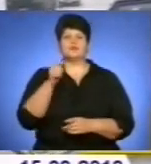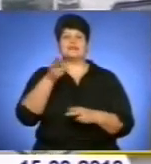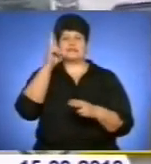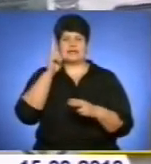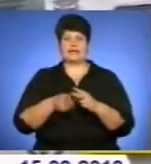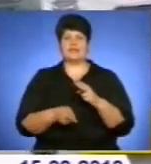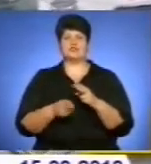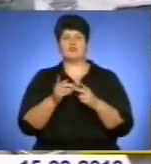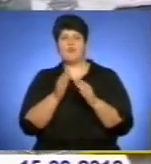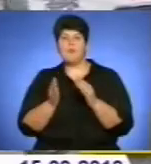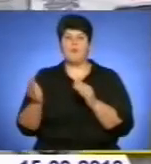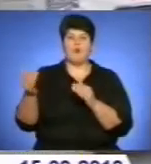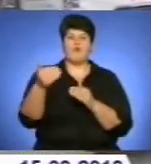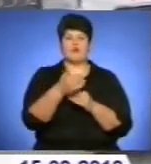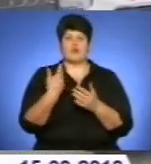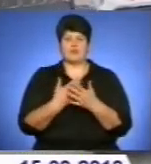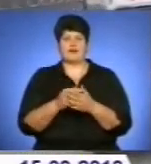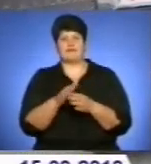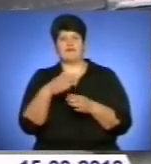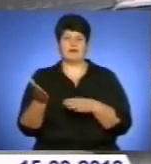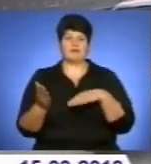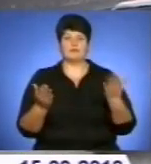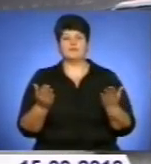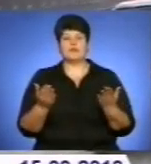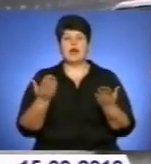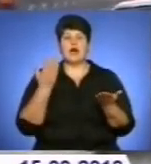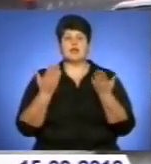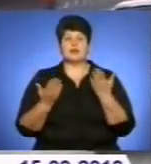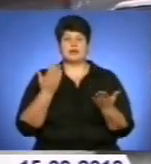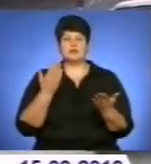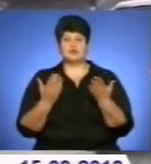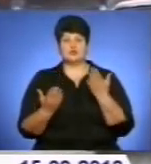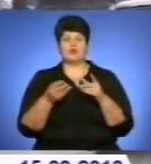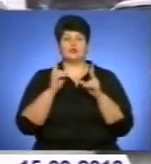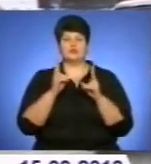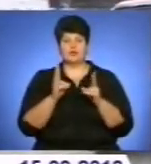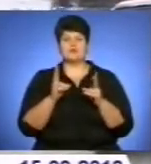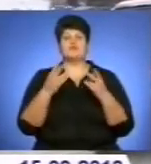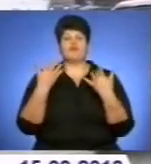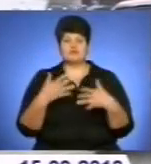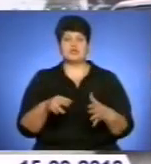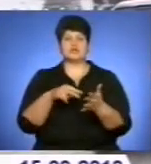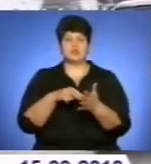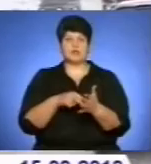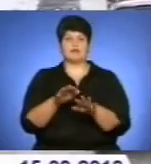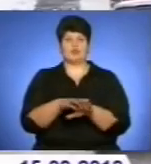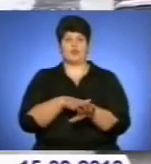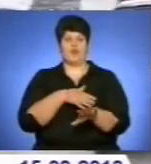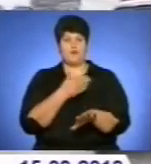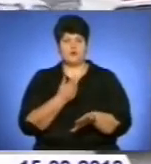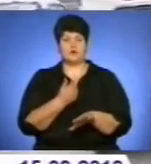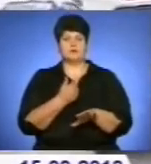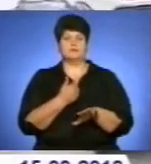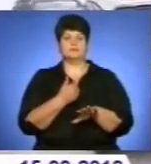важковагового транспорту, як в межах Тернополя, так і по всій області. Ті, хто забуксували, допомагаємо якогось підріпхати, якогось